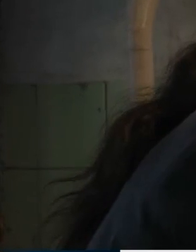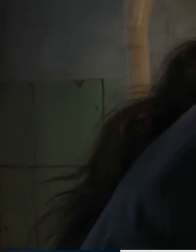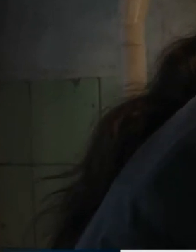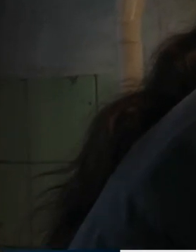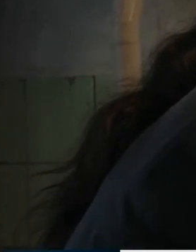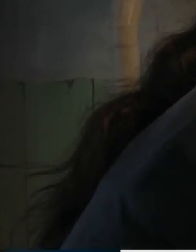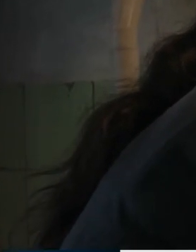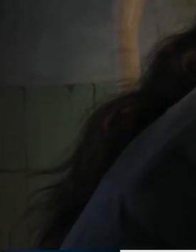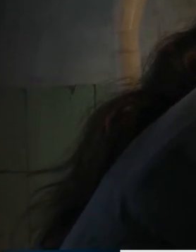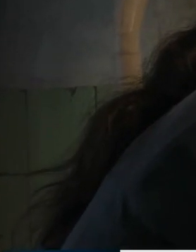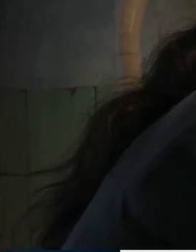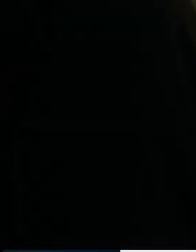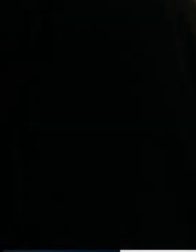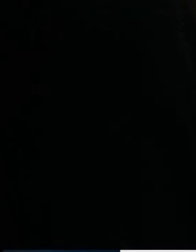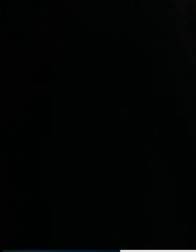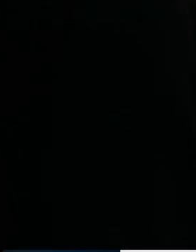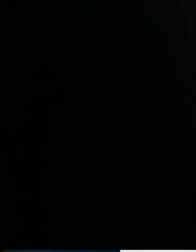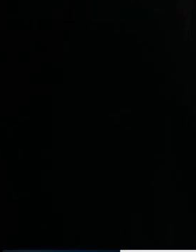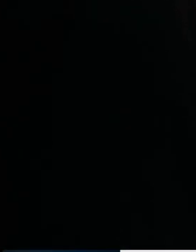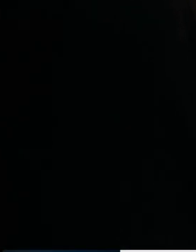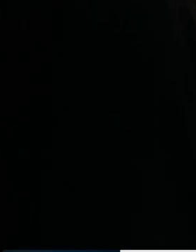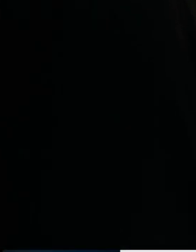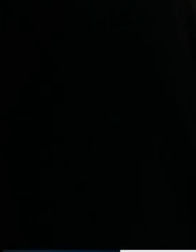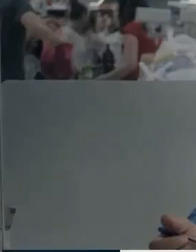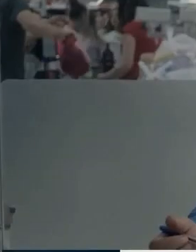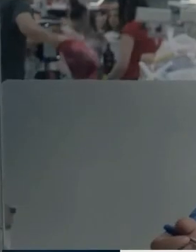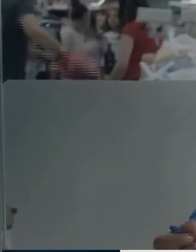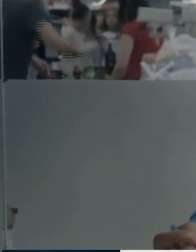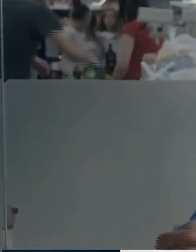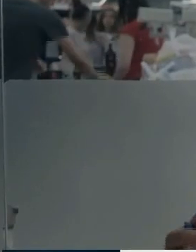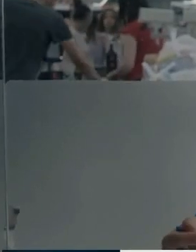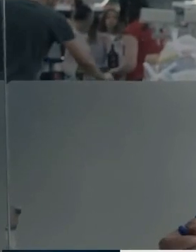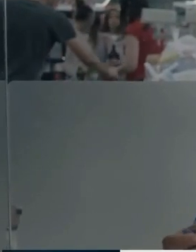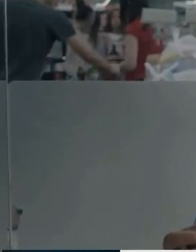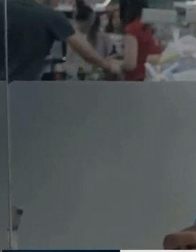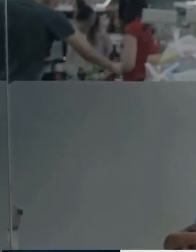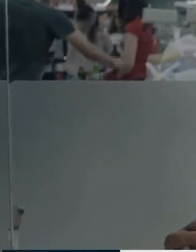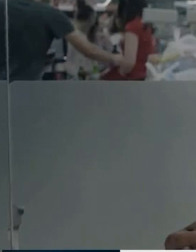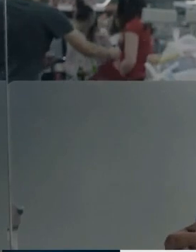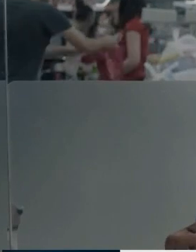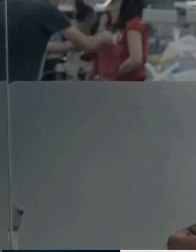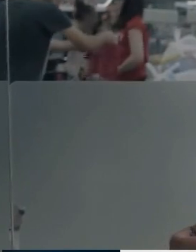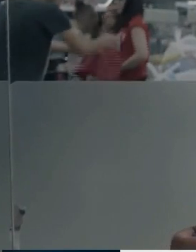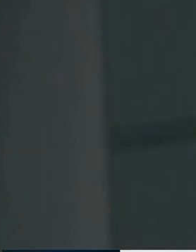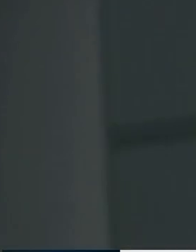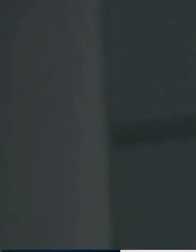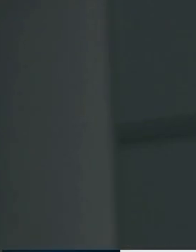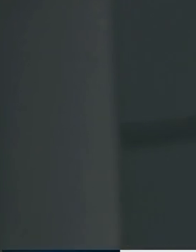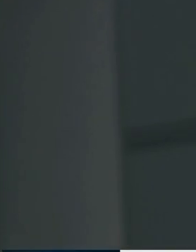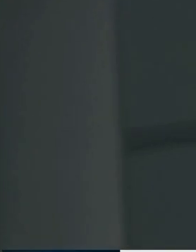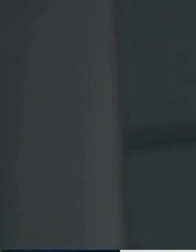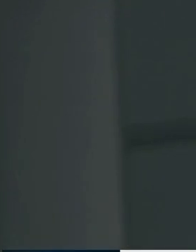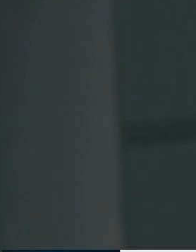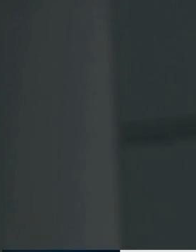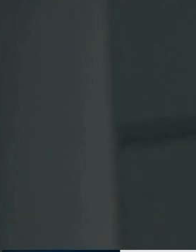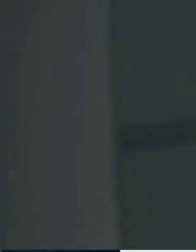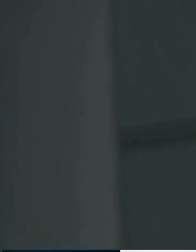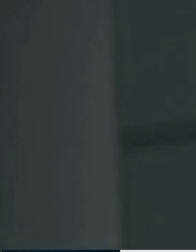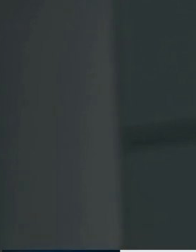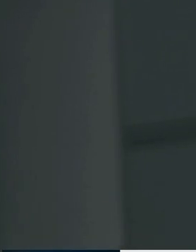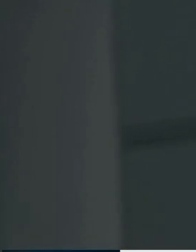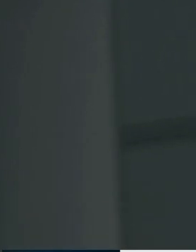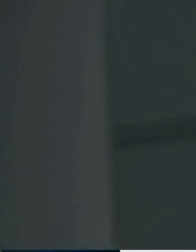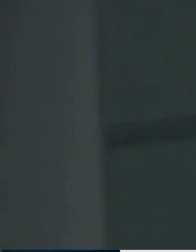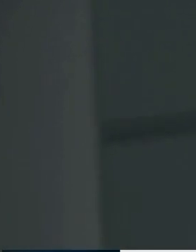mirë botë ka qene një sukses në vete nuk ndodhe nominimi po që shpëhet së kinematografia kosovare edhe qëfar